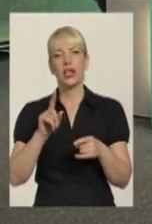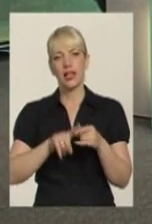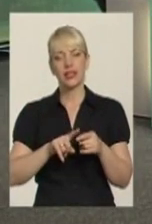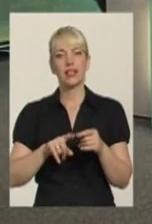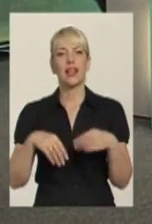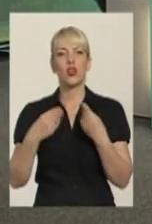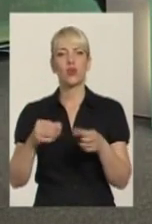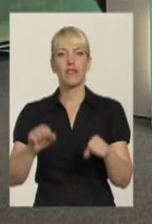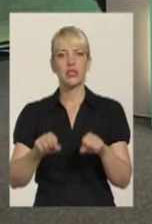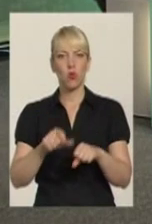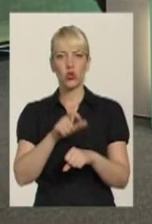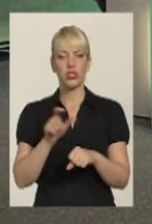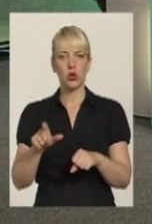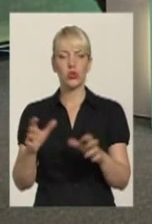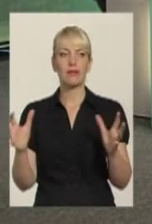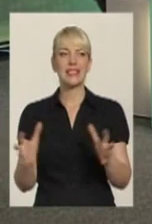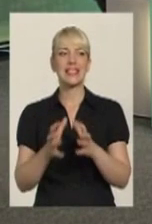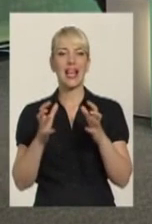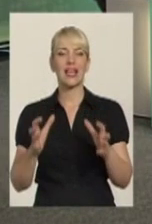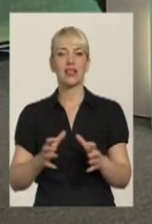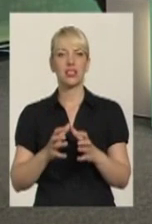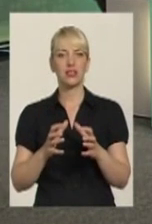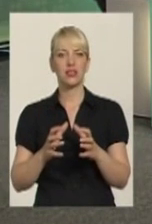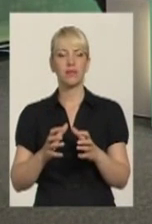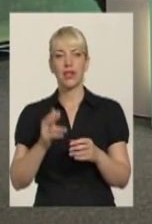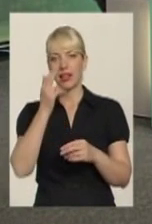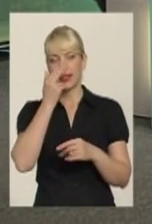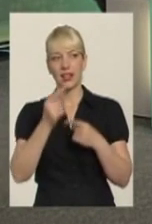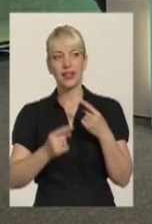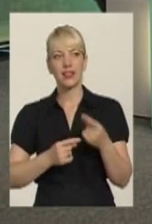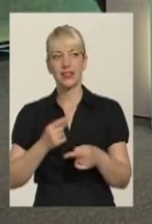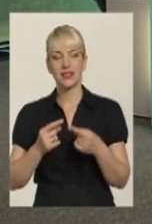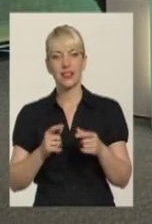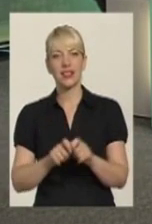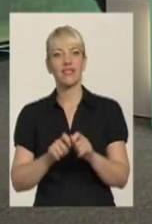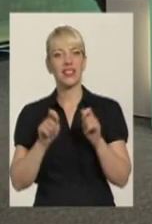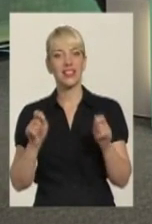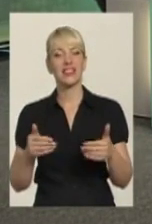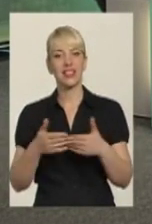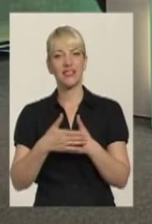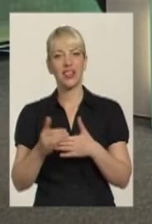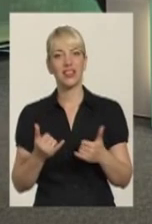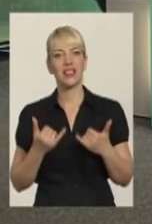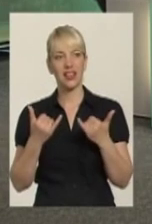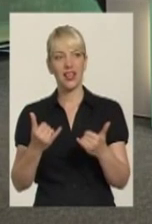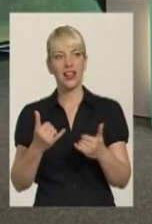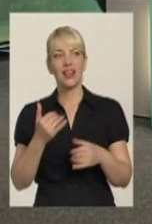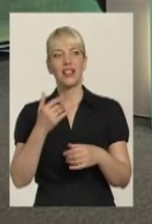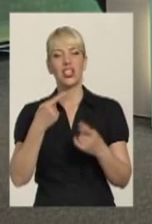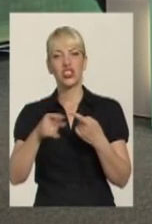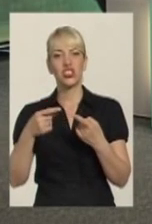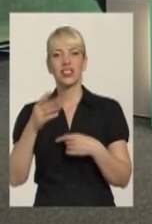можливість людям і зборити традиції, і язи. Зборити двері для інших національностей,